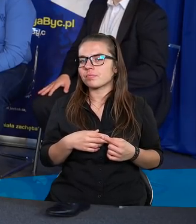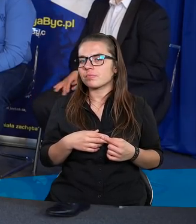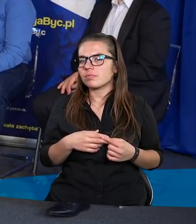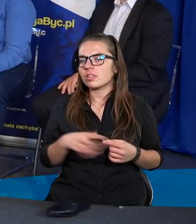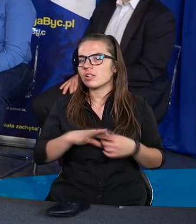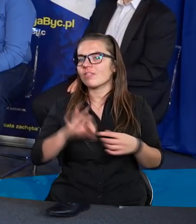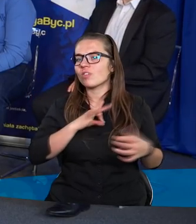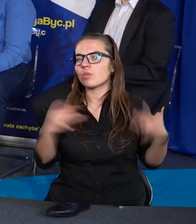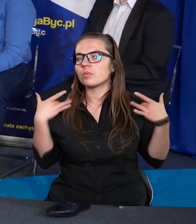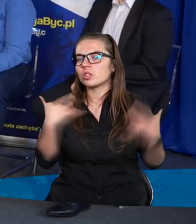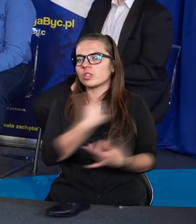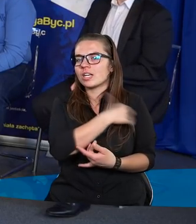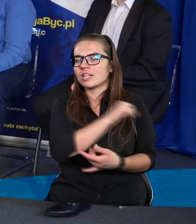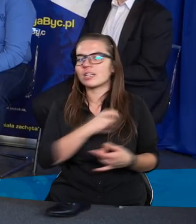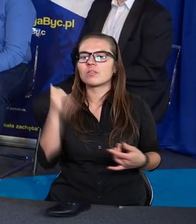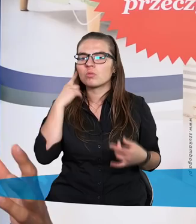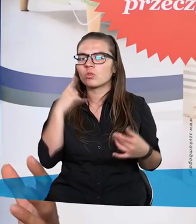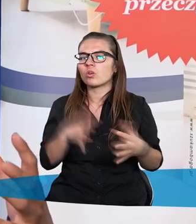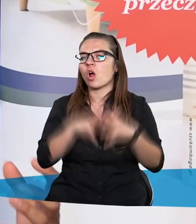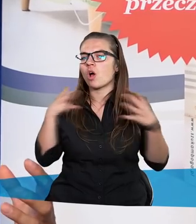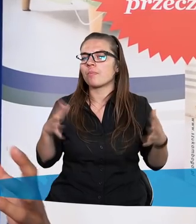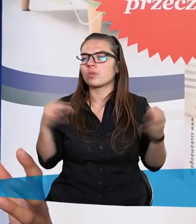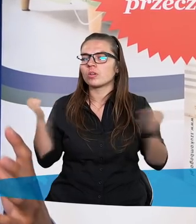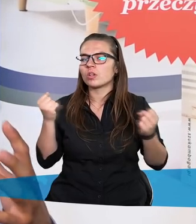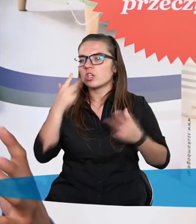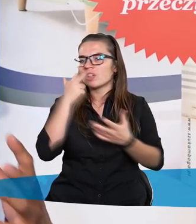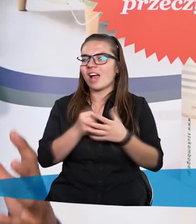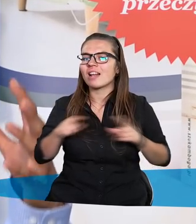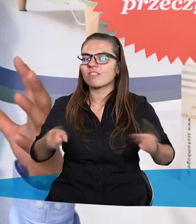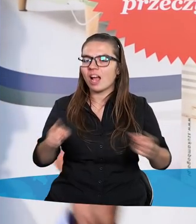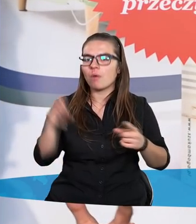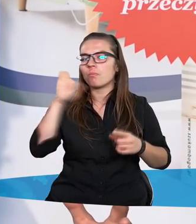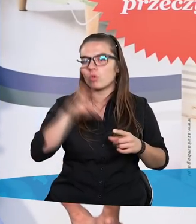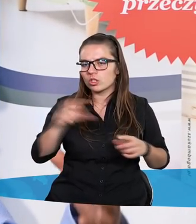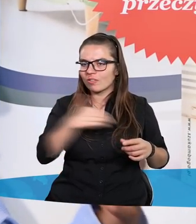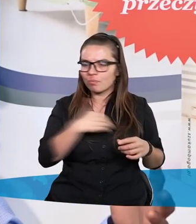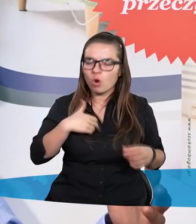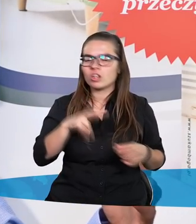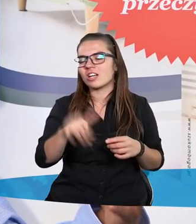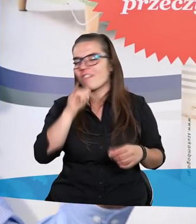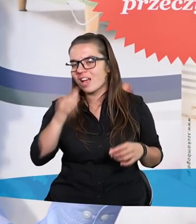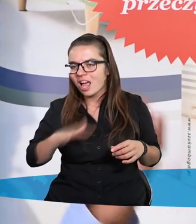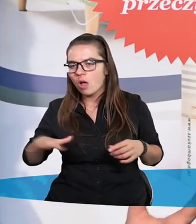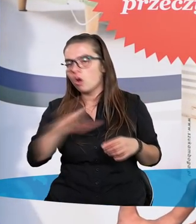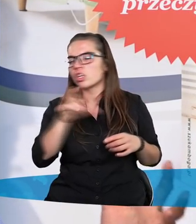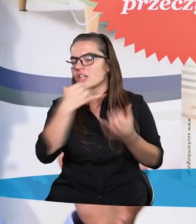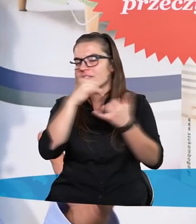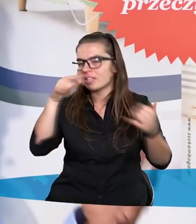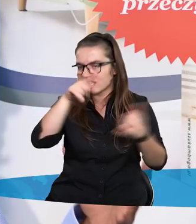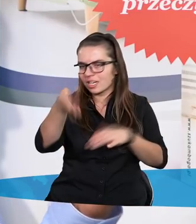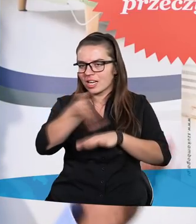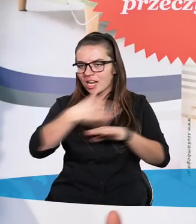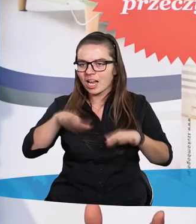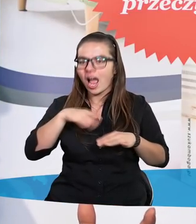w swoim życiu chrześcijańskim słyszałem ogromną ilość świadectw o tym, jak Bóg działał, czy w Polsce, czy w Europie, czy w innych